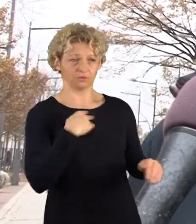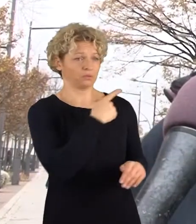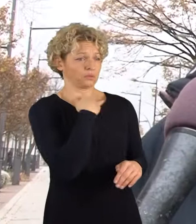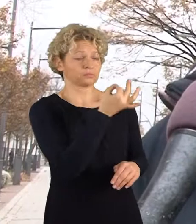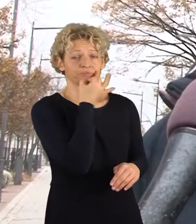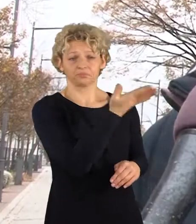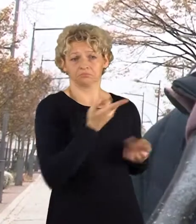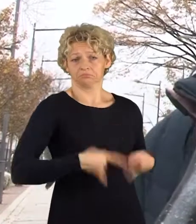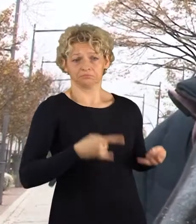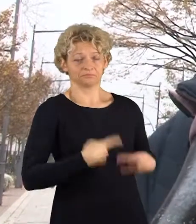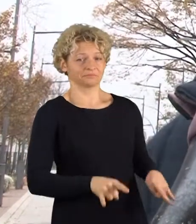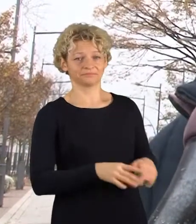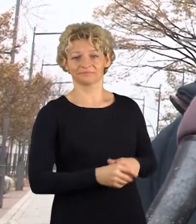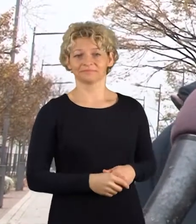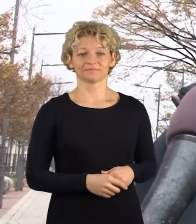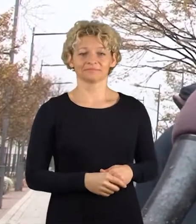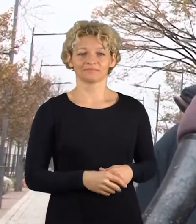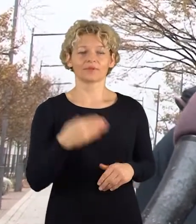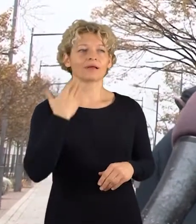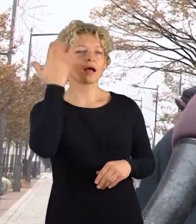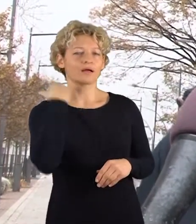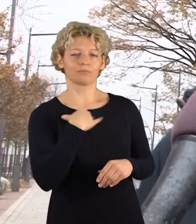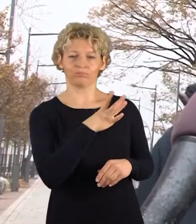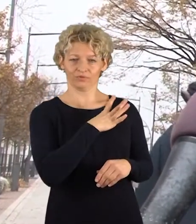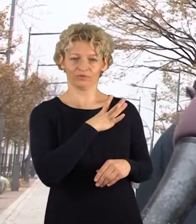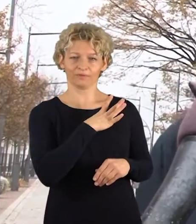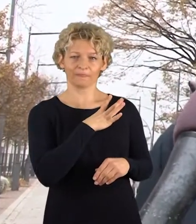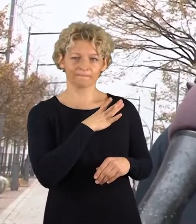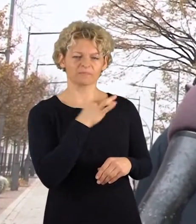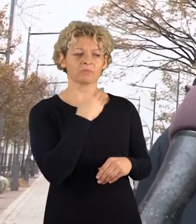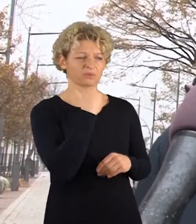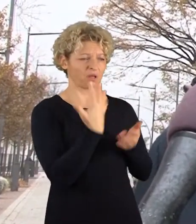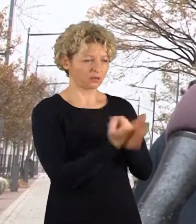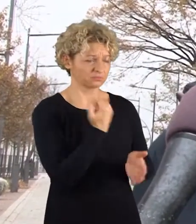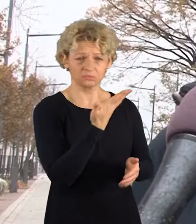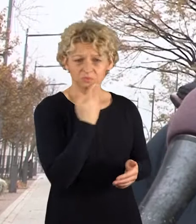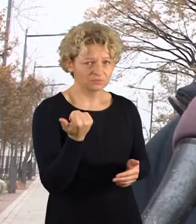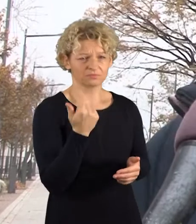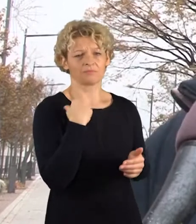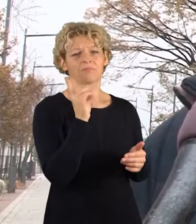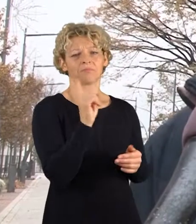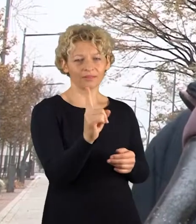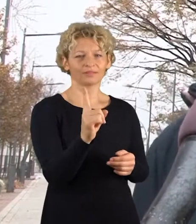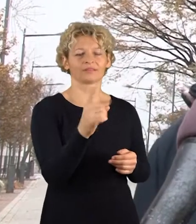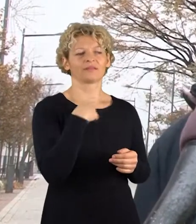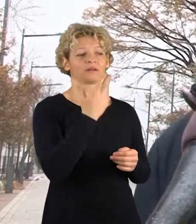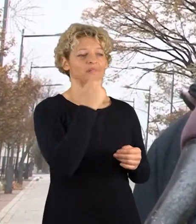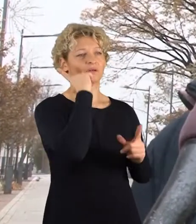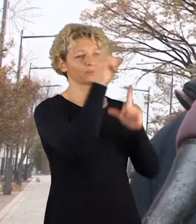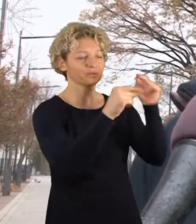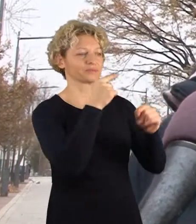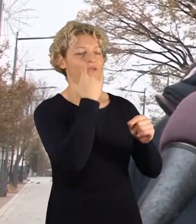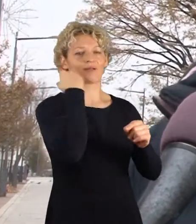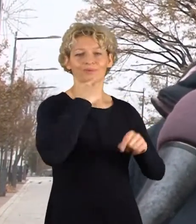Buvo lengvatas, tokios lengvatas. Negaudavom tiek pinigų, kiek dabar gauna. Nu, gaudavo atostogas į palangą jau ten.